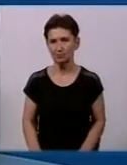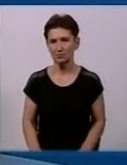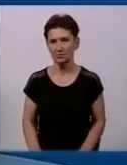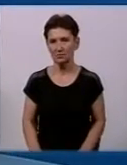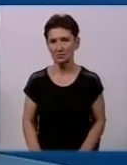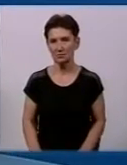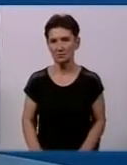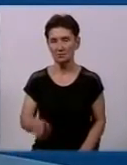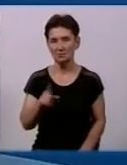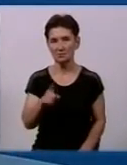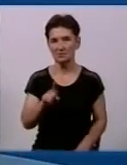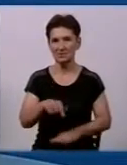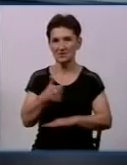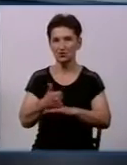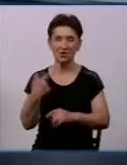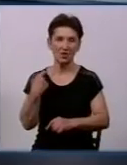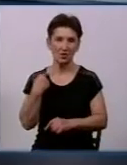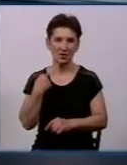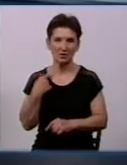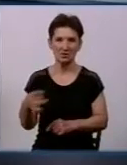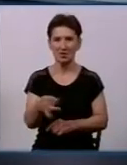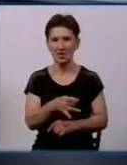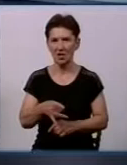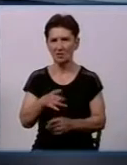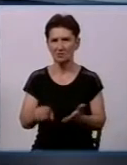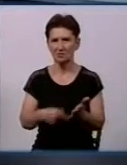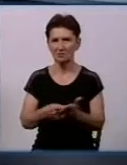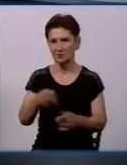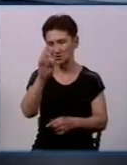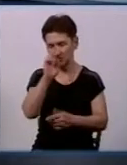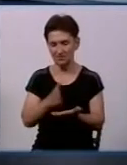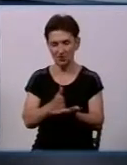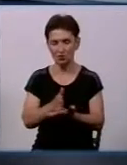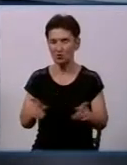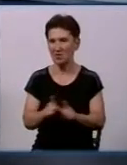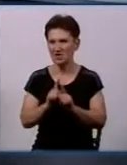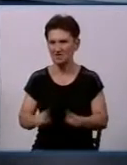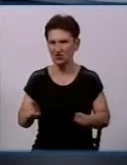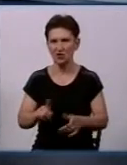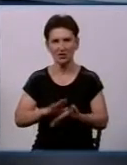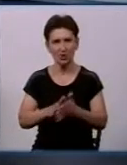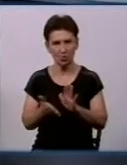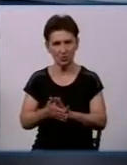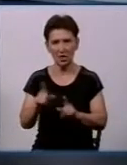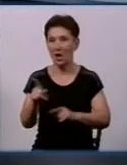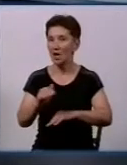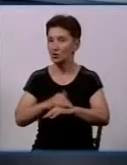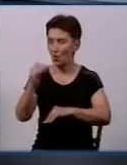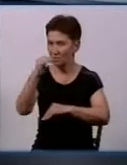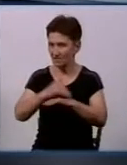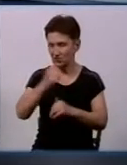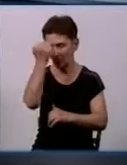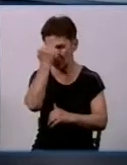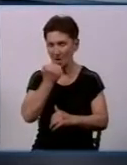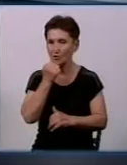Валерій Жилін, начальник Кіровградського міськрайонного відділу Державної служби з надзвичайних ситуацій в нашій студії. Добрий вечір, дякую, що прийшли.